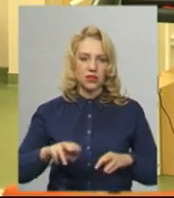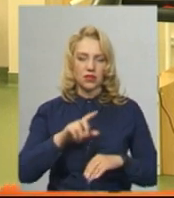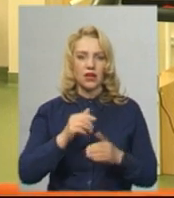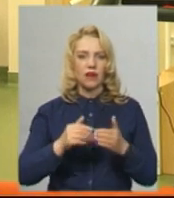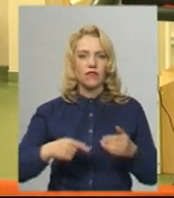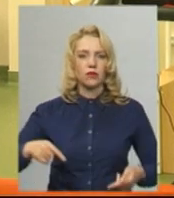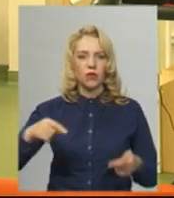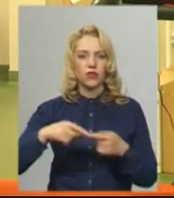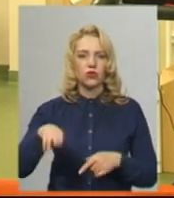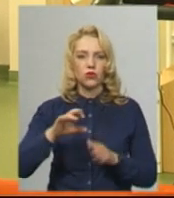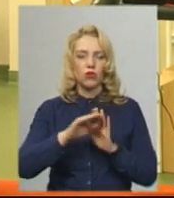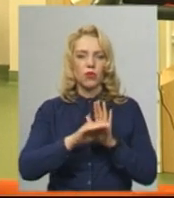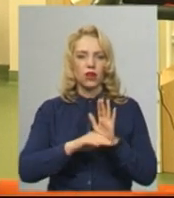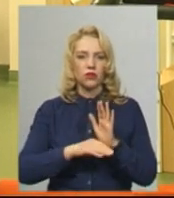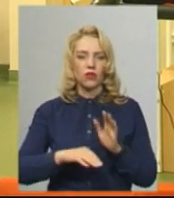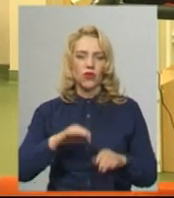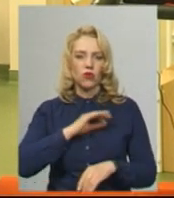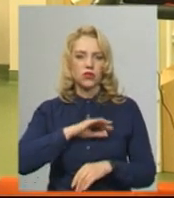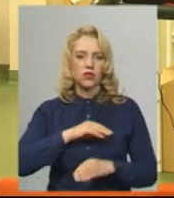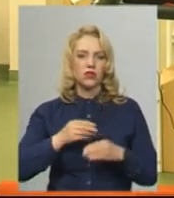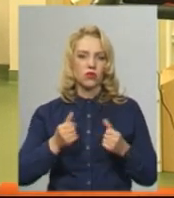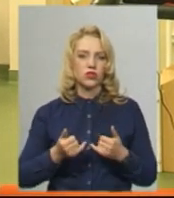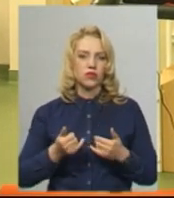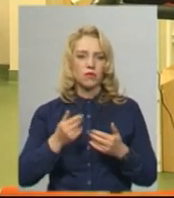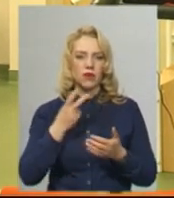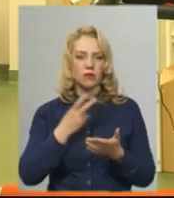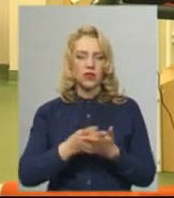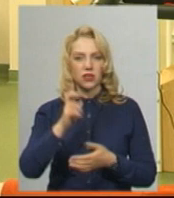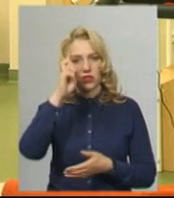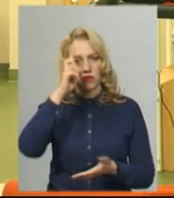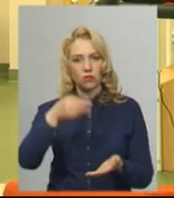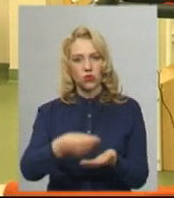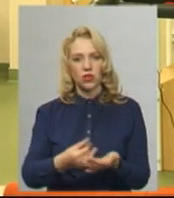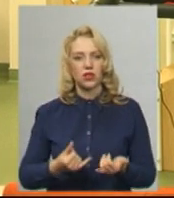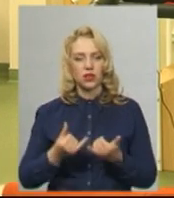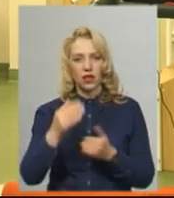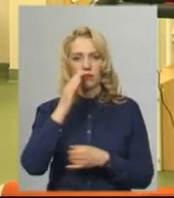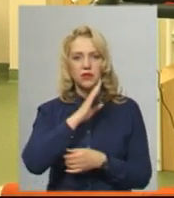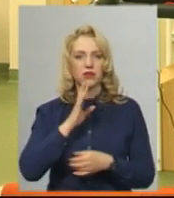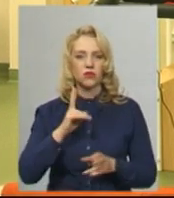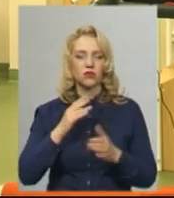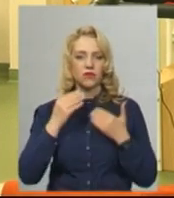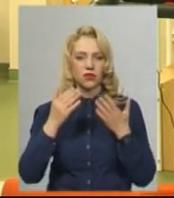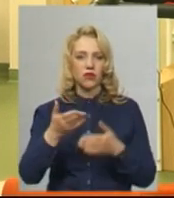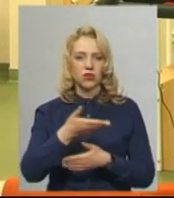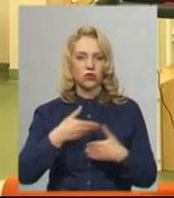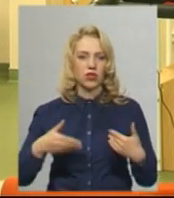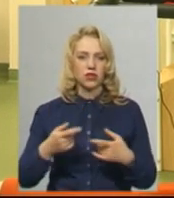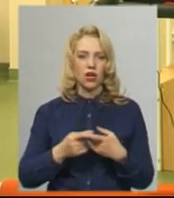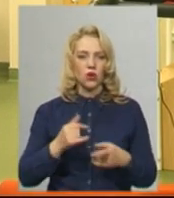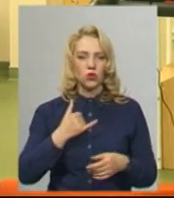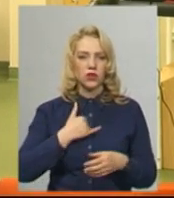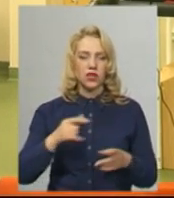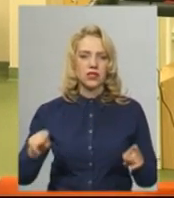відповідно до порядку використання коштів, передбачених у державному бюджеті. Для батьків, які звертаються до нас, в нас